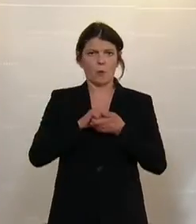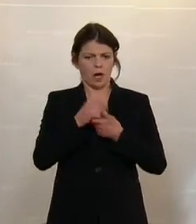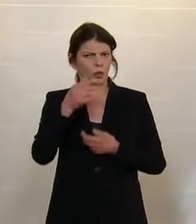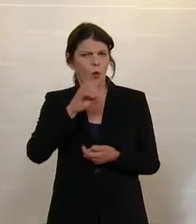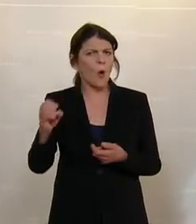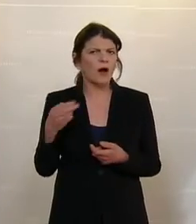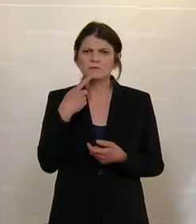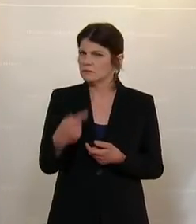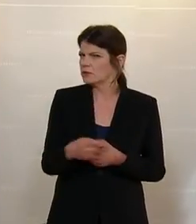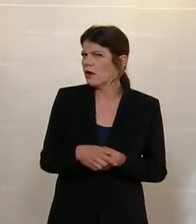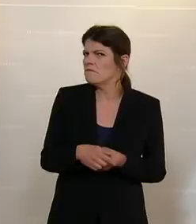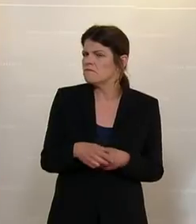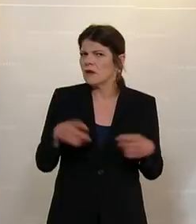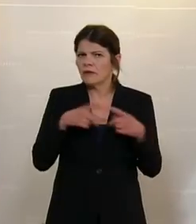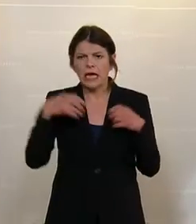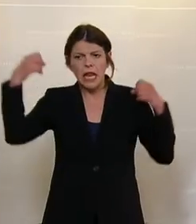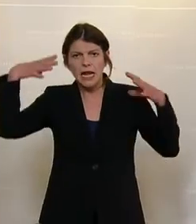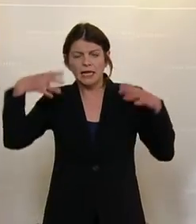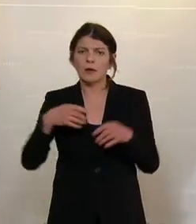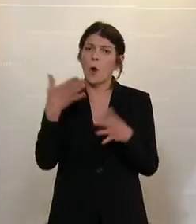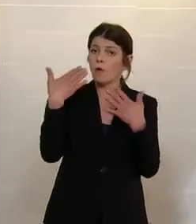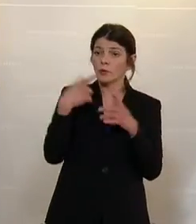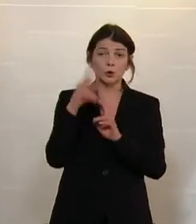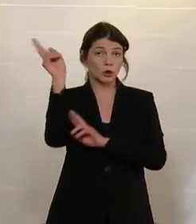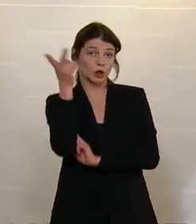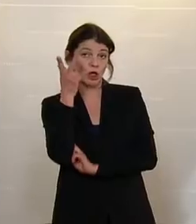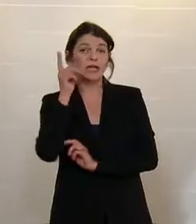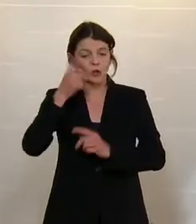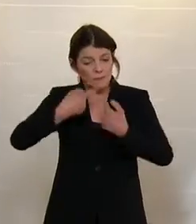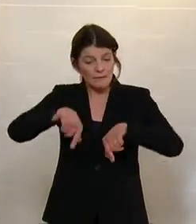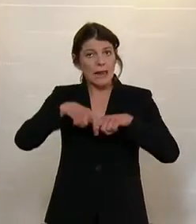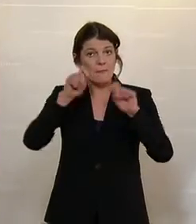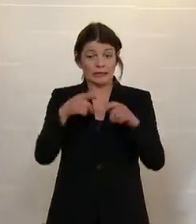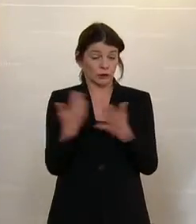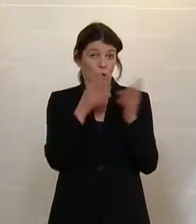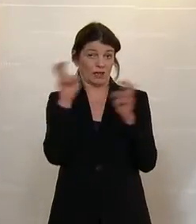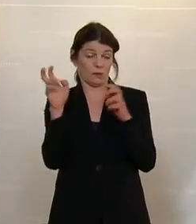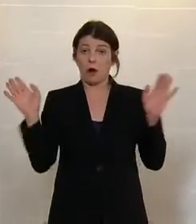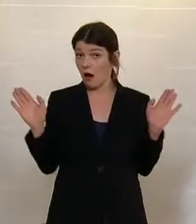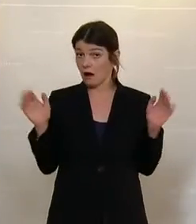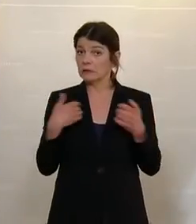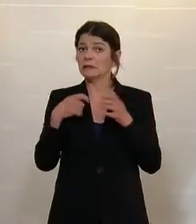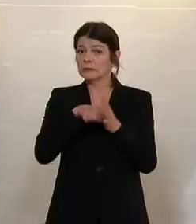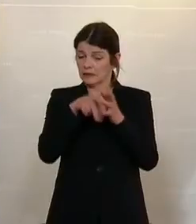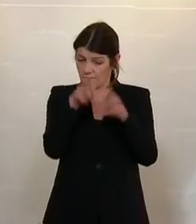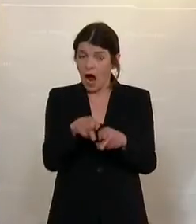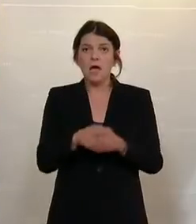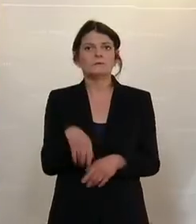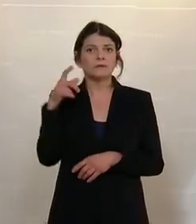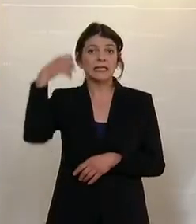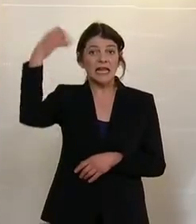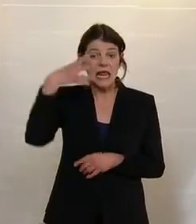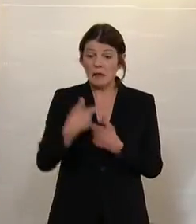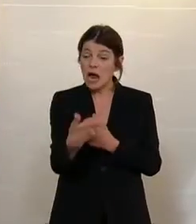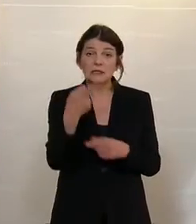gesagt, dass Licht, Luft und Sonne für die im Gemeindebau das neue Motto ist. Ich berichtete tatsächlich, das Licht am